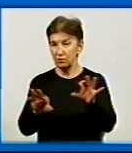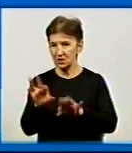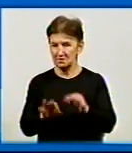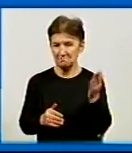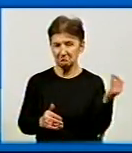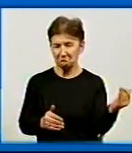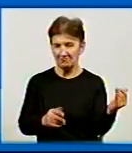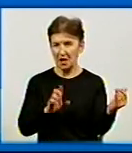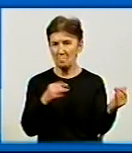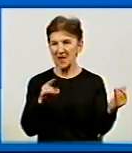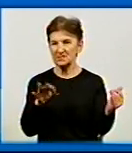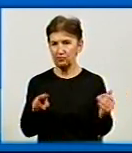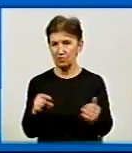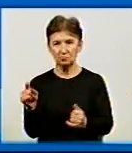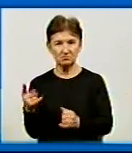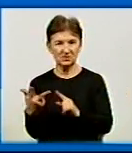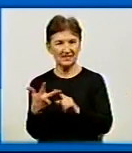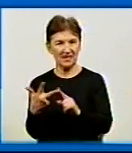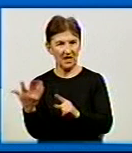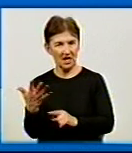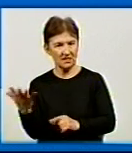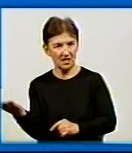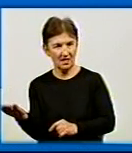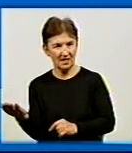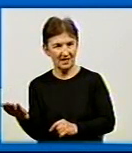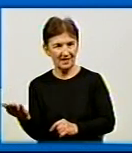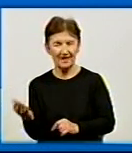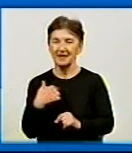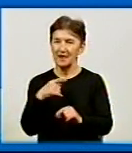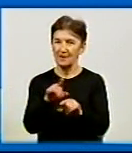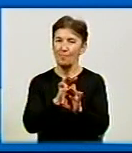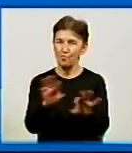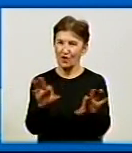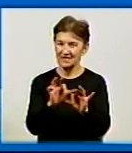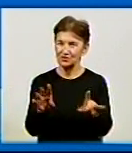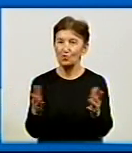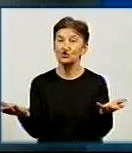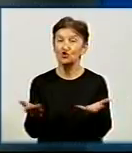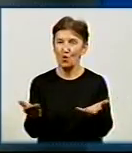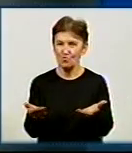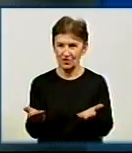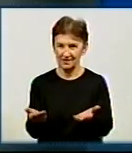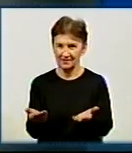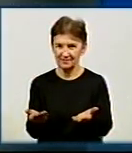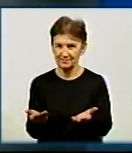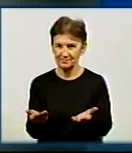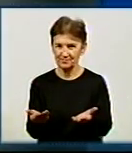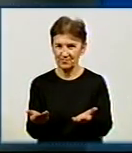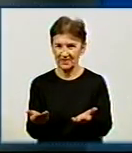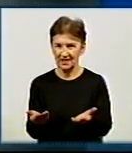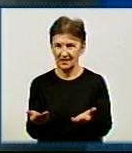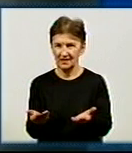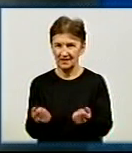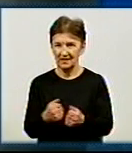бейсболу? Олександрія сьогодні третя Ну, по-перше, я поясню, чому. А збірна на чемпіонаті